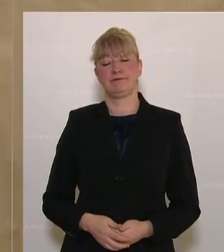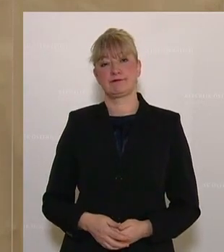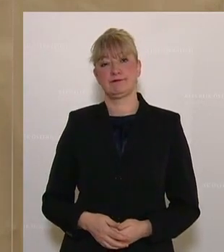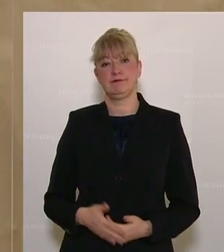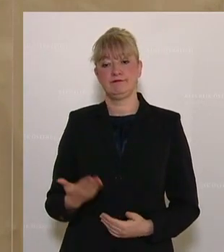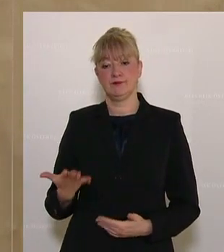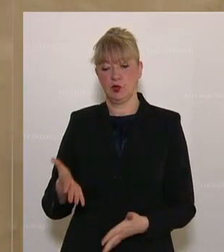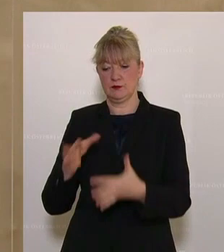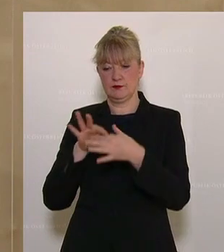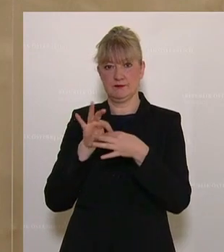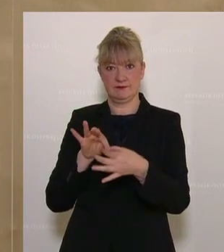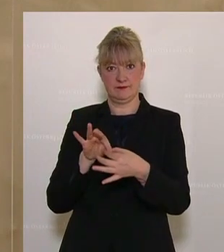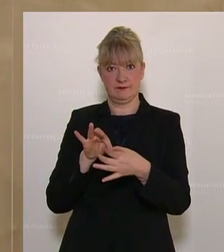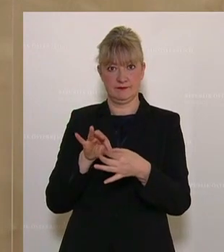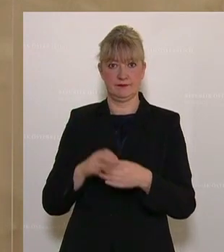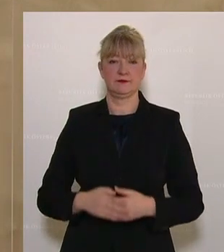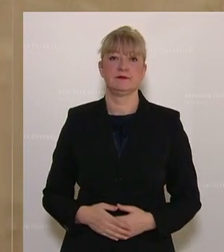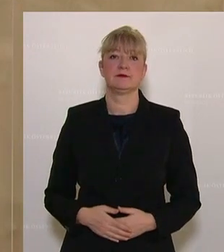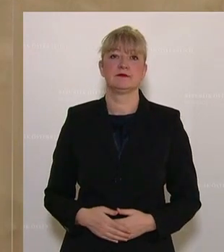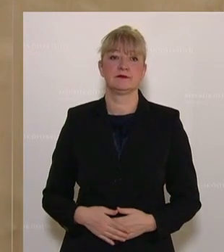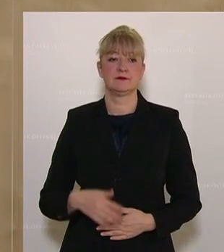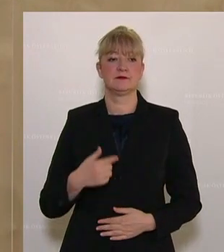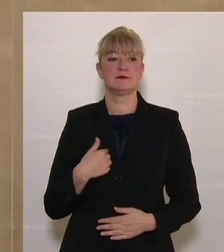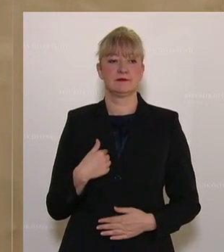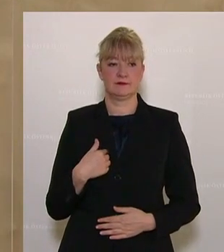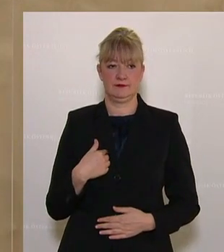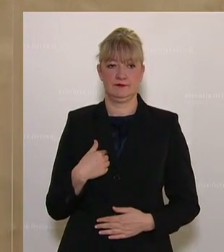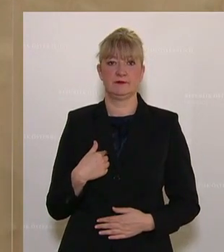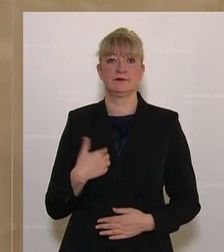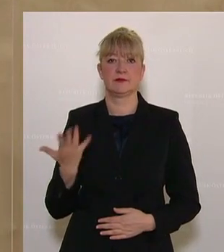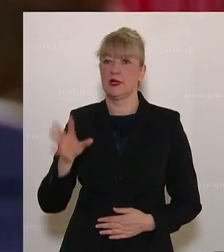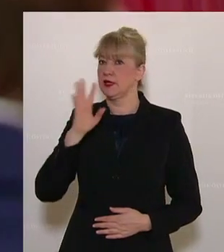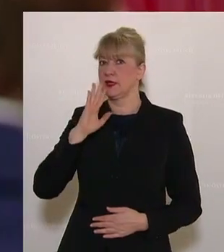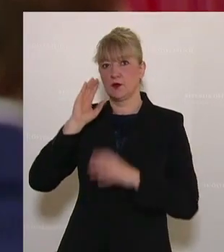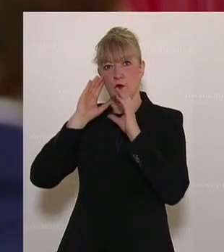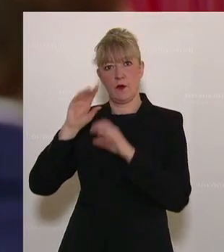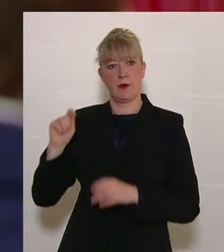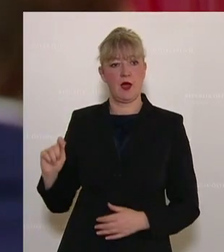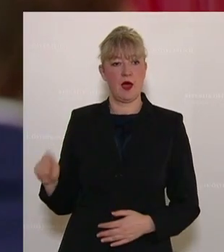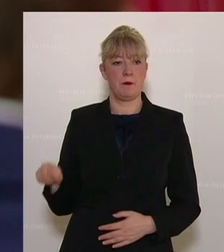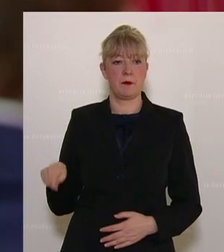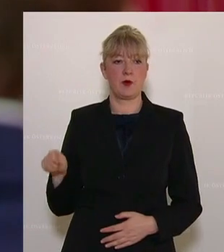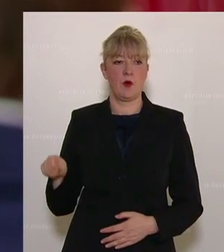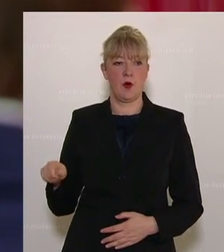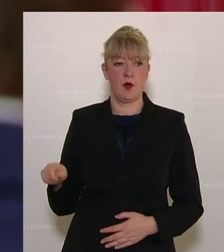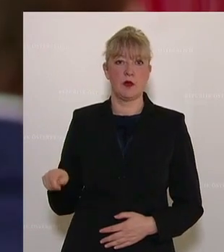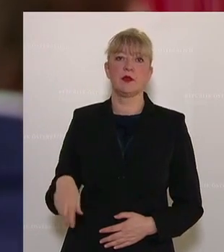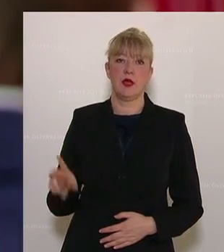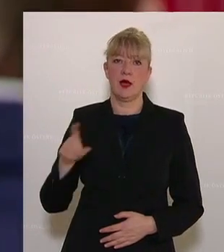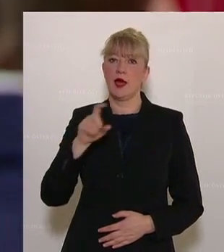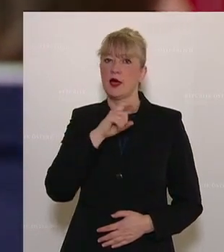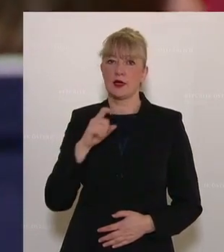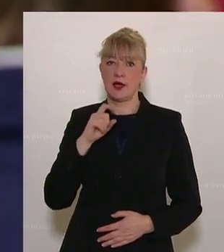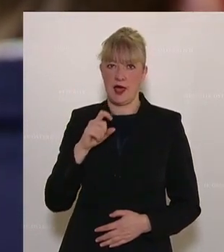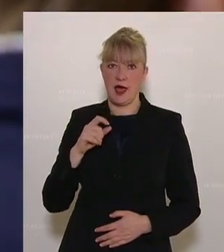Zusammenhang möchte ich aus der Rede vom ÖVP-Abgeordneten Karl-Heinz Kopf